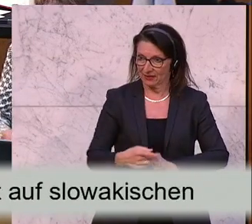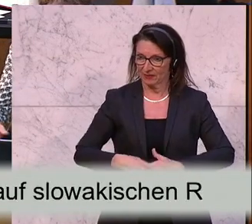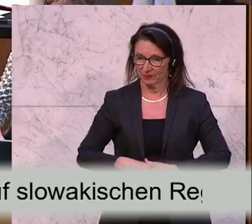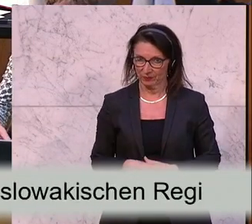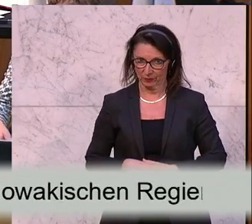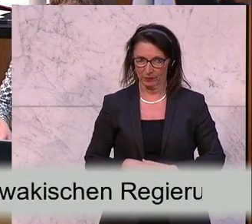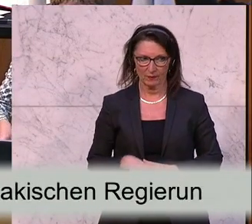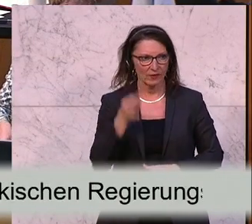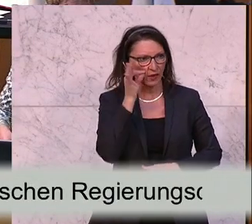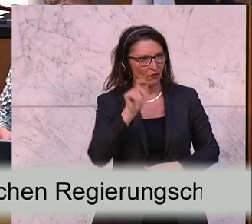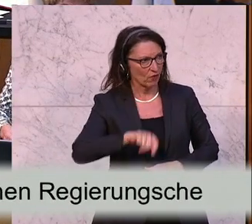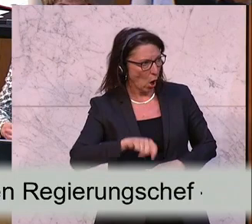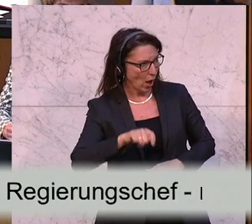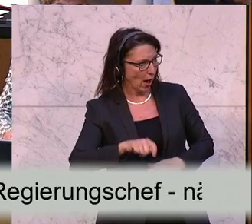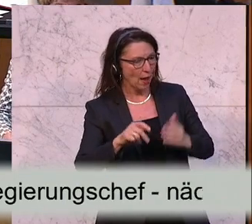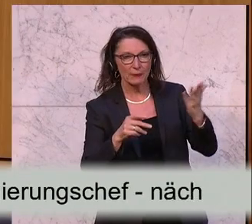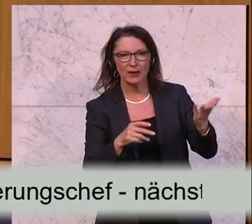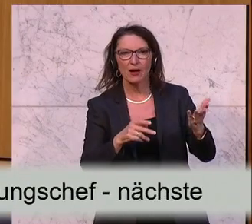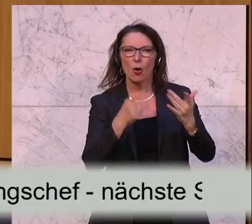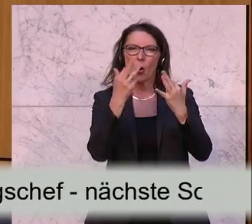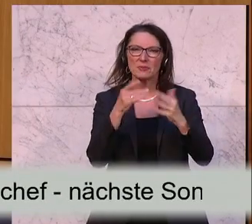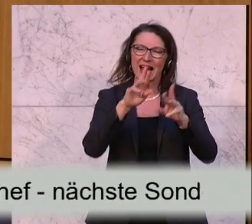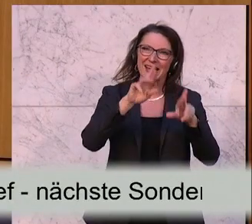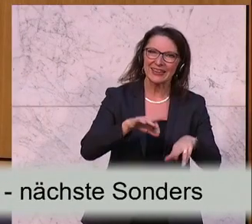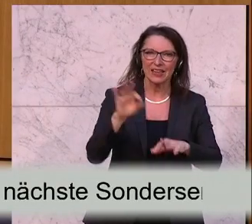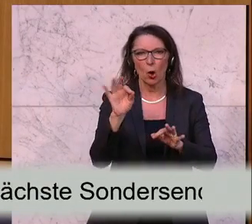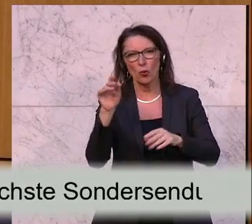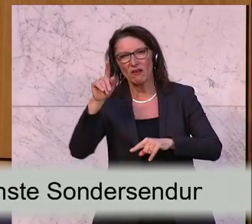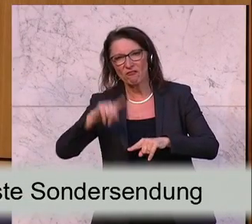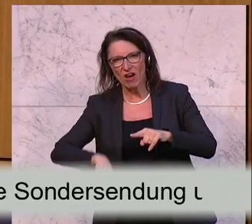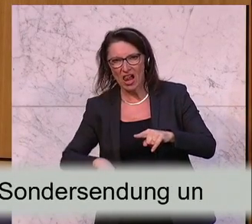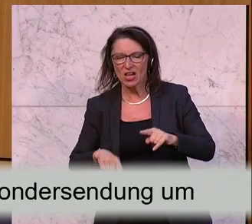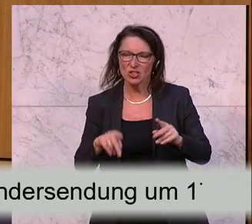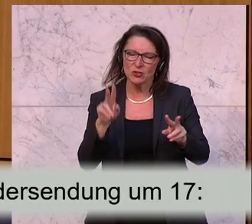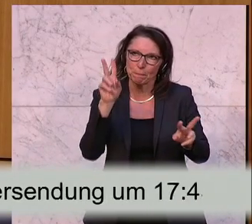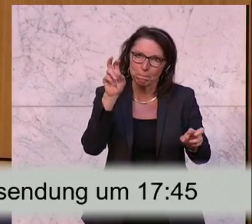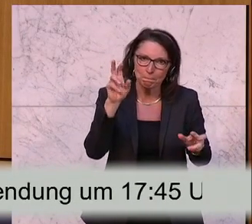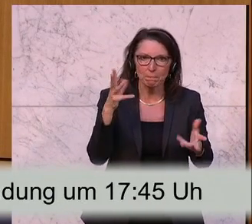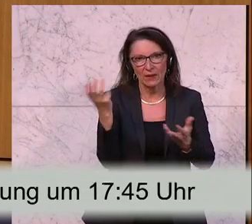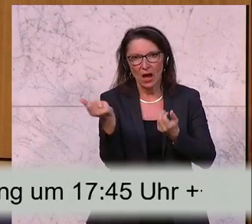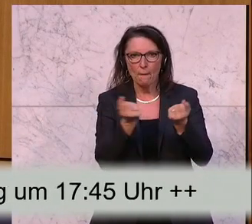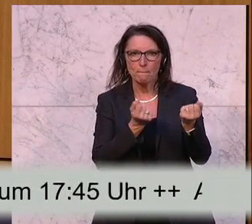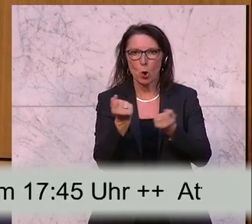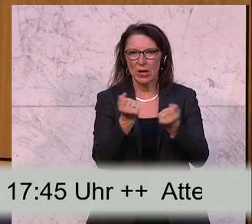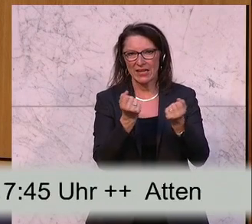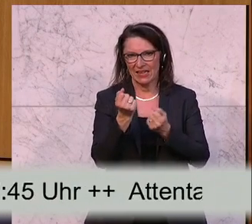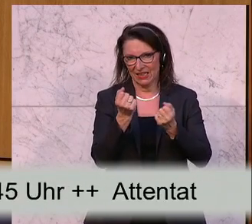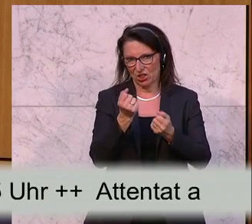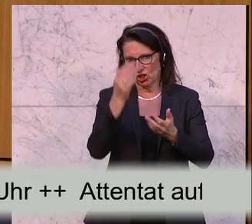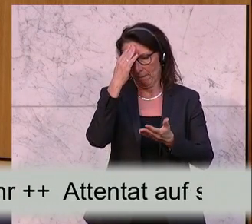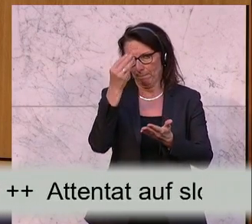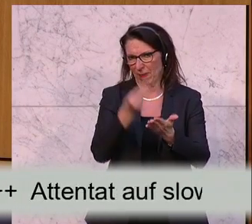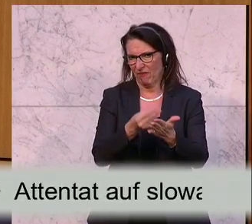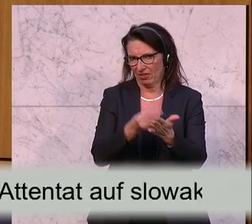Frau Abgeordnete, ob Zahlen richtig oder falsch sind, ist sozusagen eine politische Bewertung oder